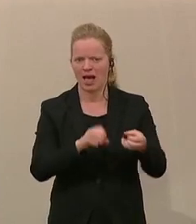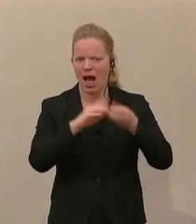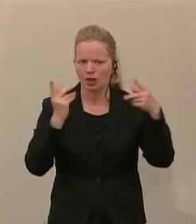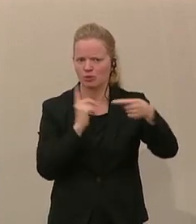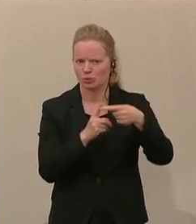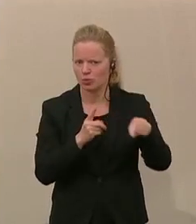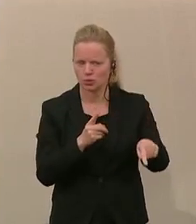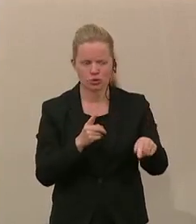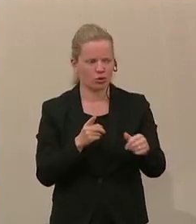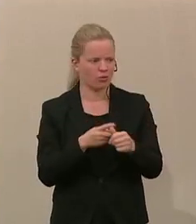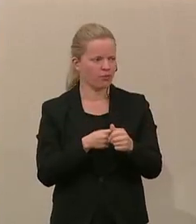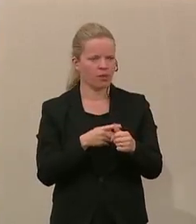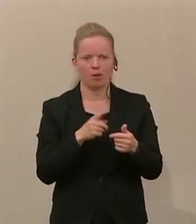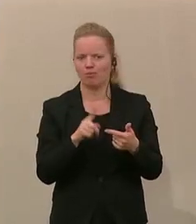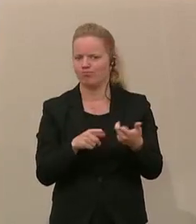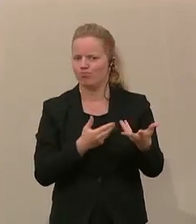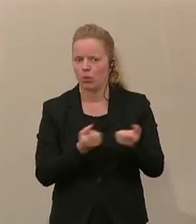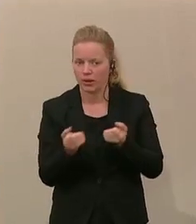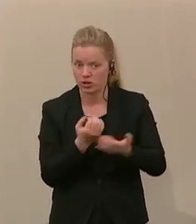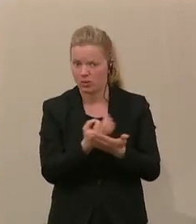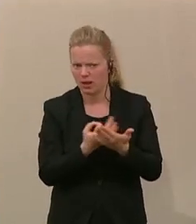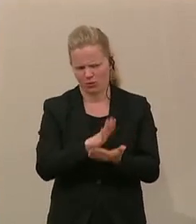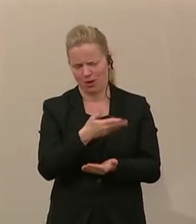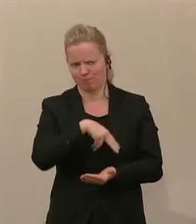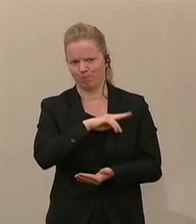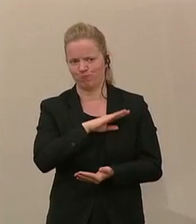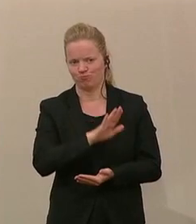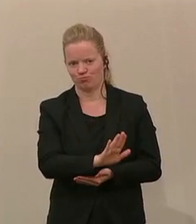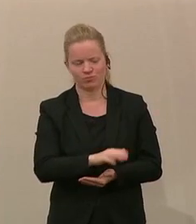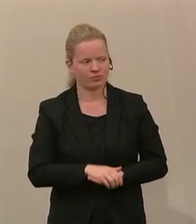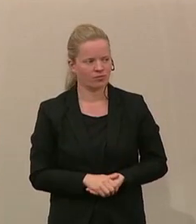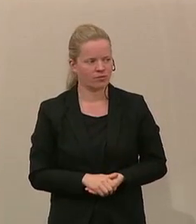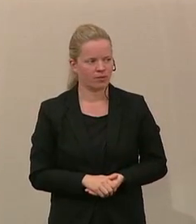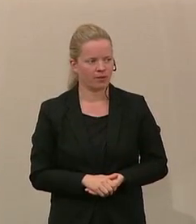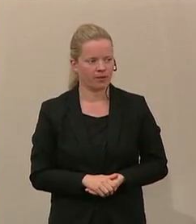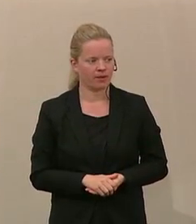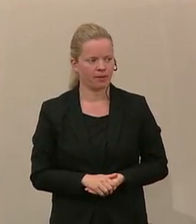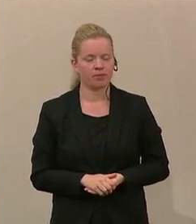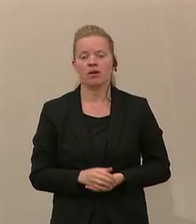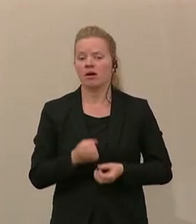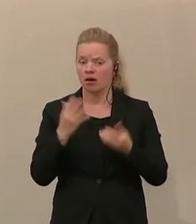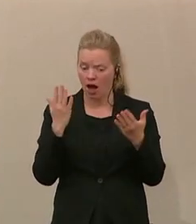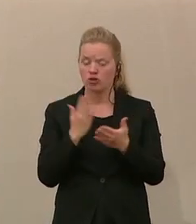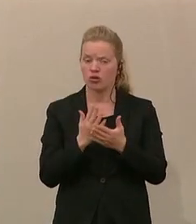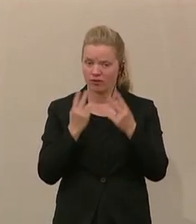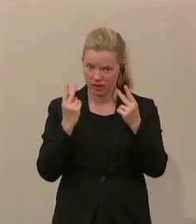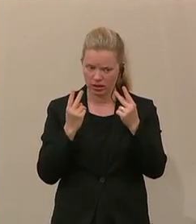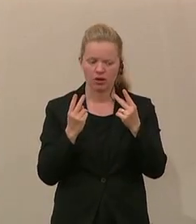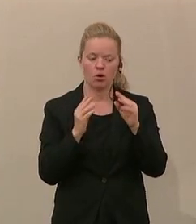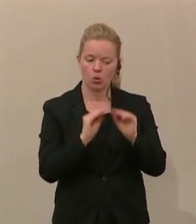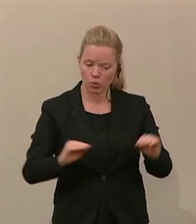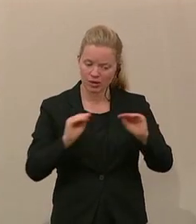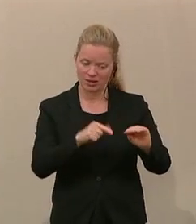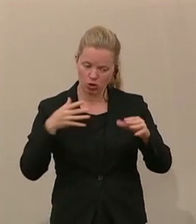Plus betrifft, was die politische Bildung betrifft. Und ich glaube, das ist so gesehen richtig, dass wir uns sozusagen die Mühe machen, uns im Unterrichtsausschuss über diesen